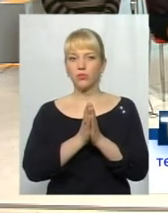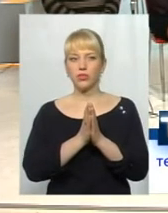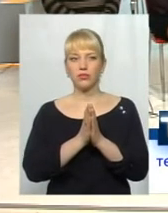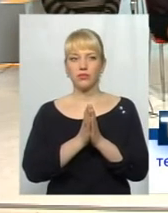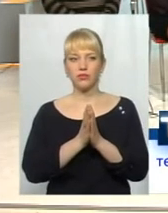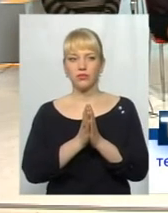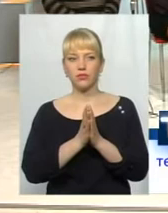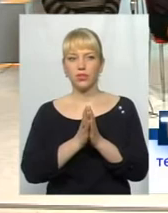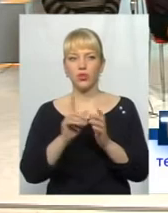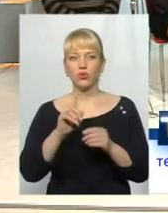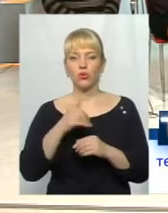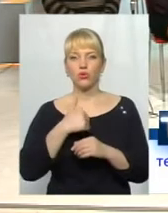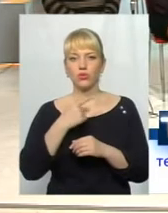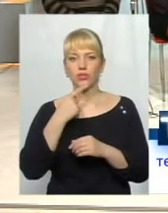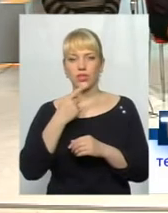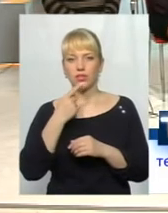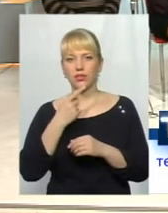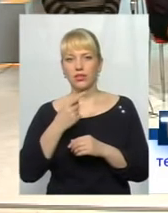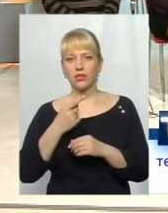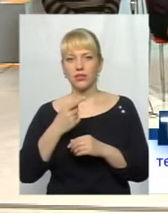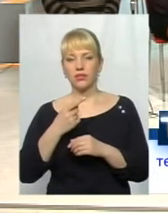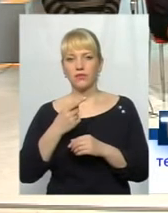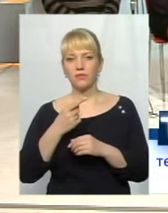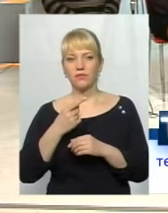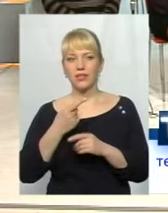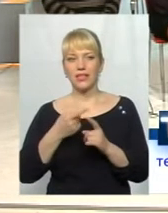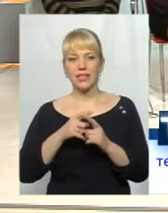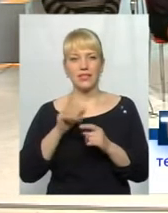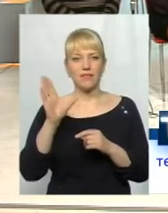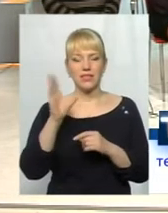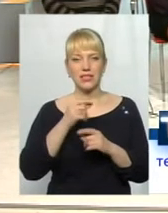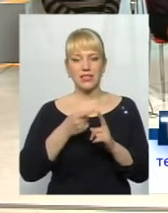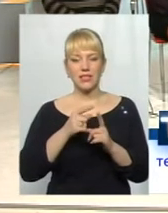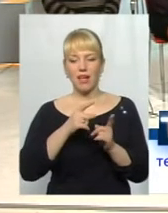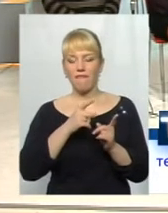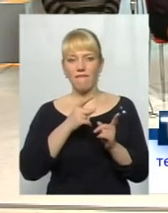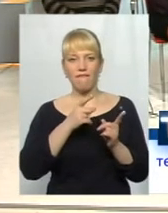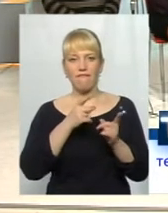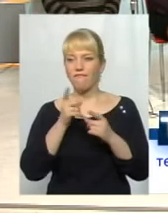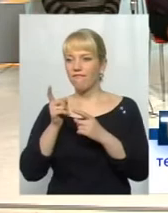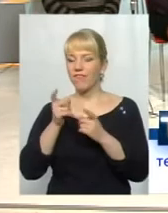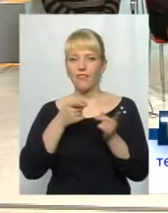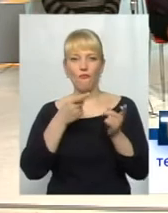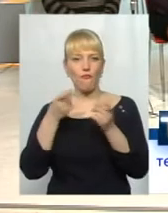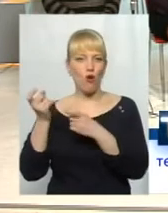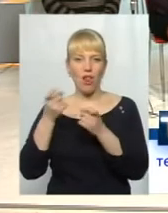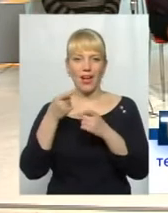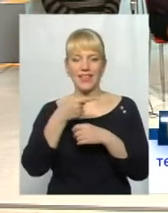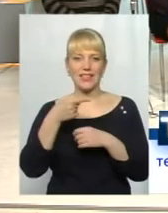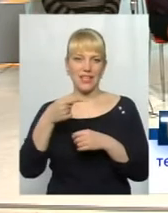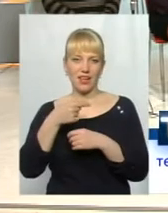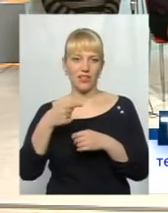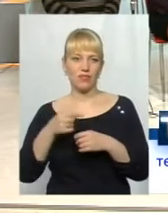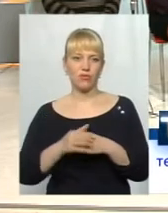Що я хочу сказати. Це ситуація, це відволікання негативу відкоткості від такого, як